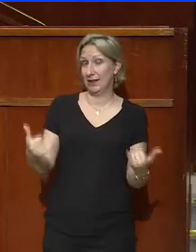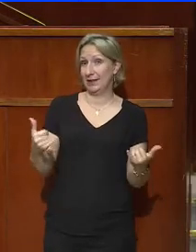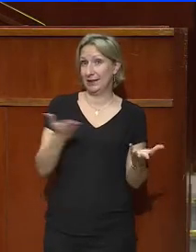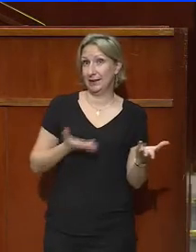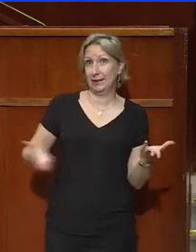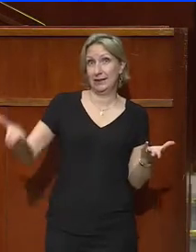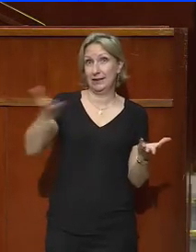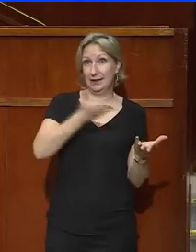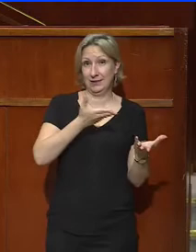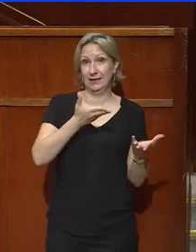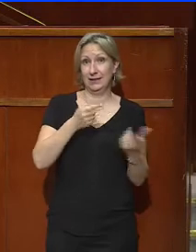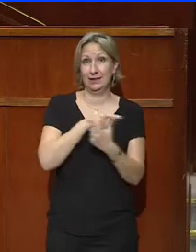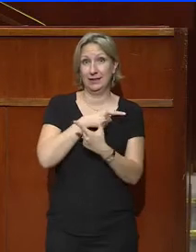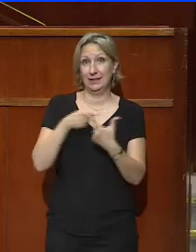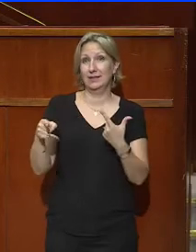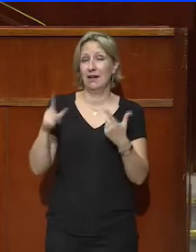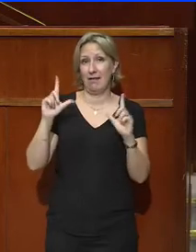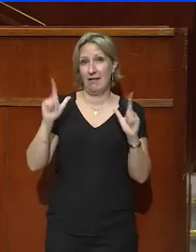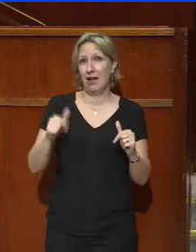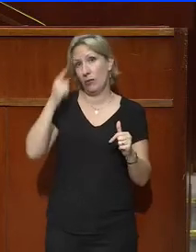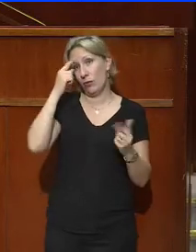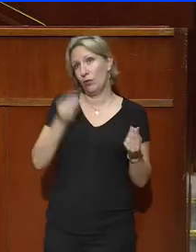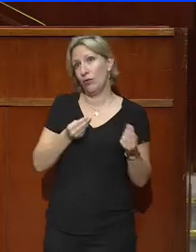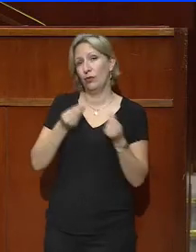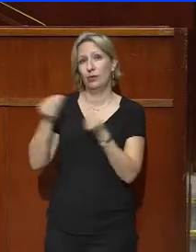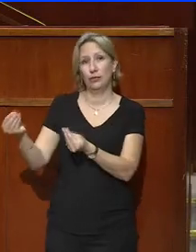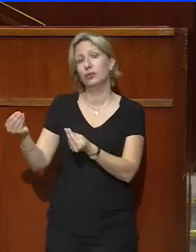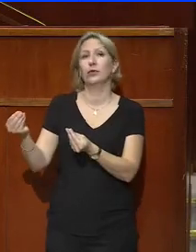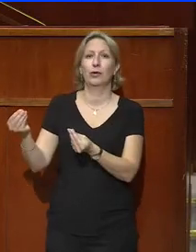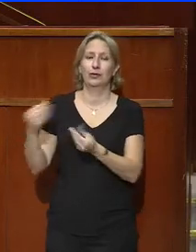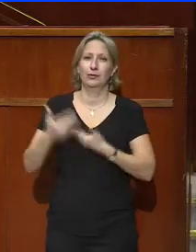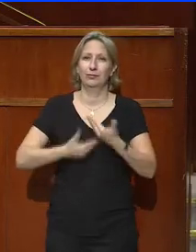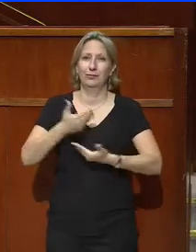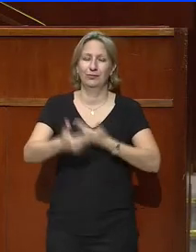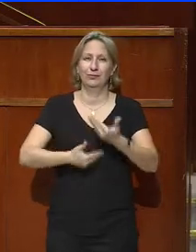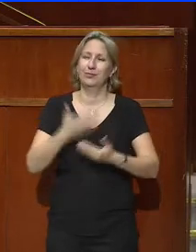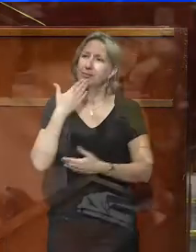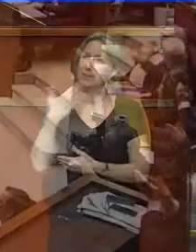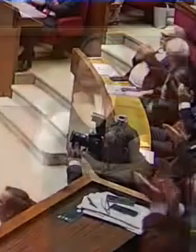l'une et l'autre, disponibles pour servir le pays. Je vous remercie.